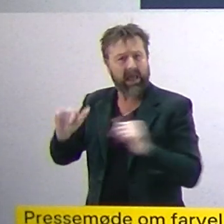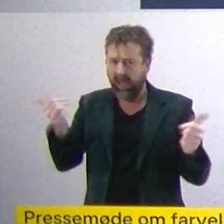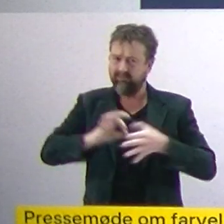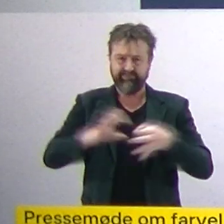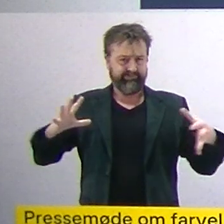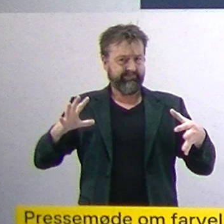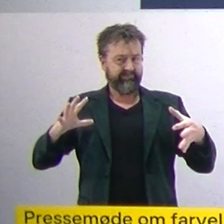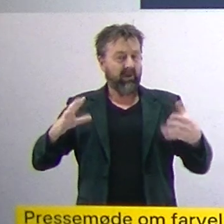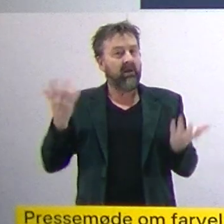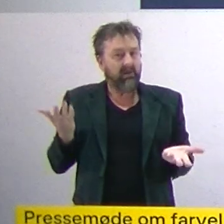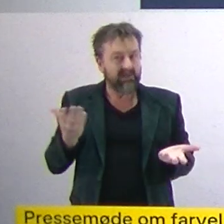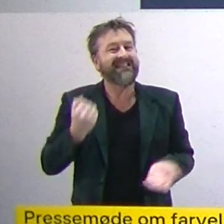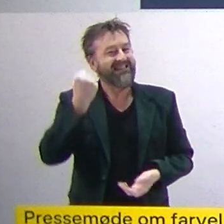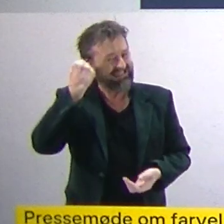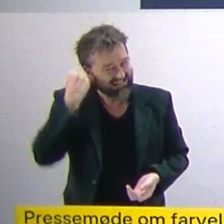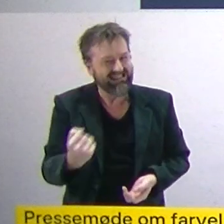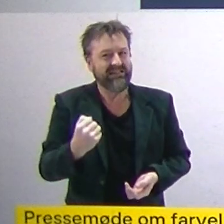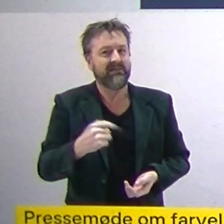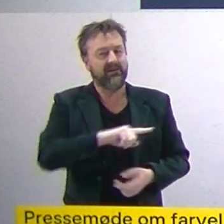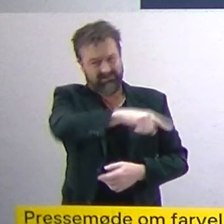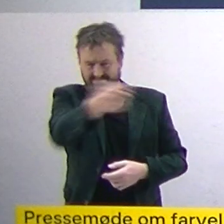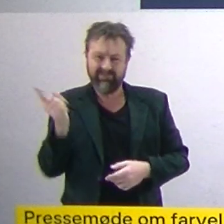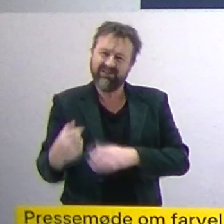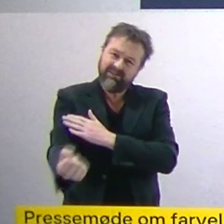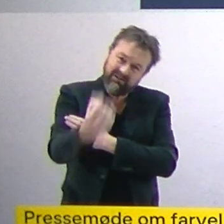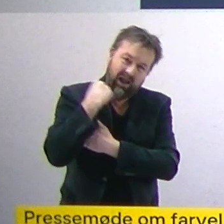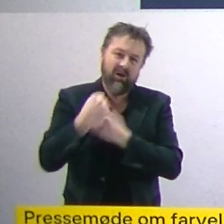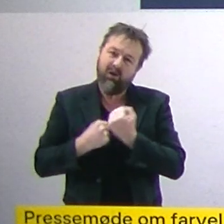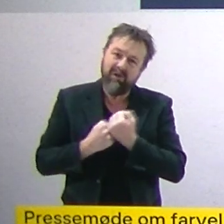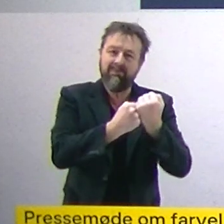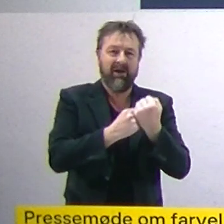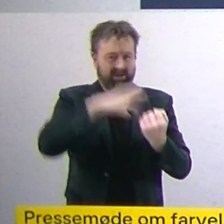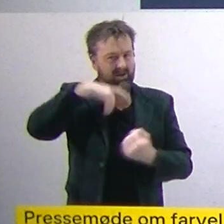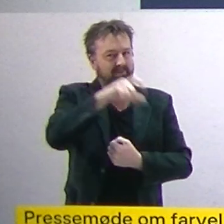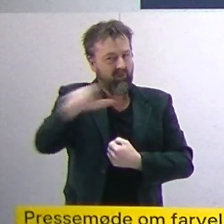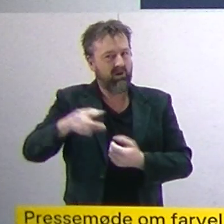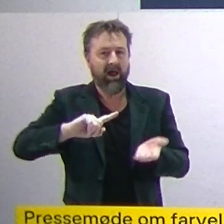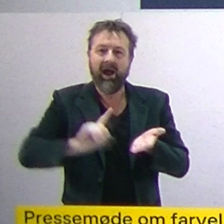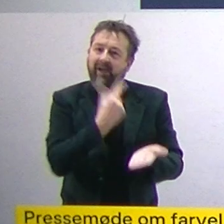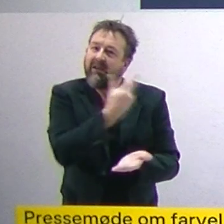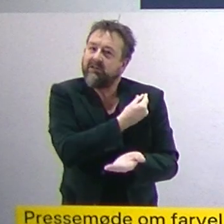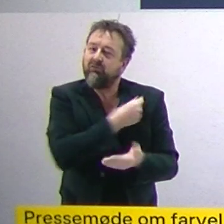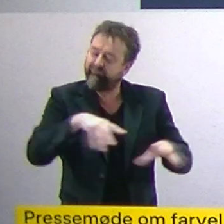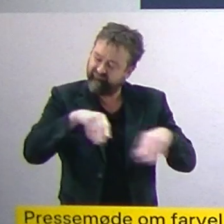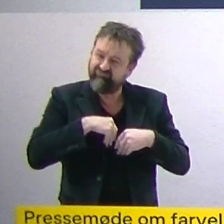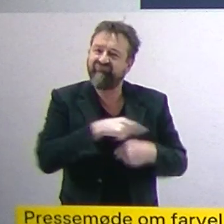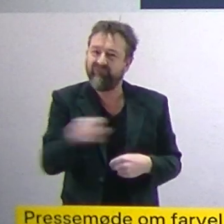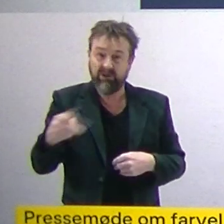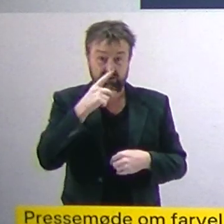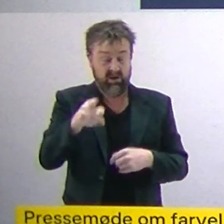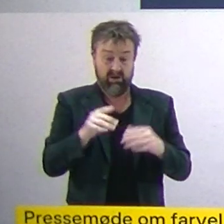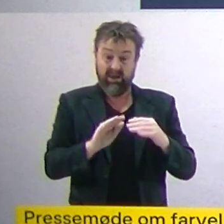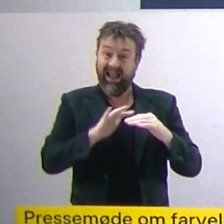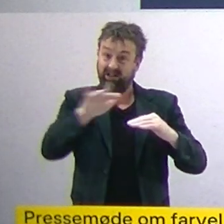fortændsvis på grund af den meget stærke opfattning i befolkningen til revaccinationer. Og hvis man ser på dem over 50